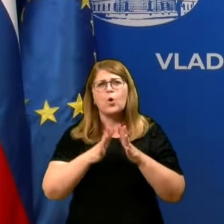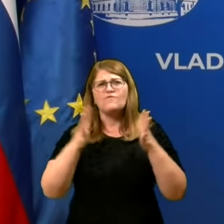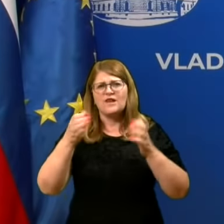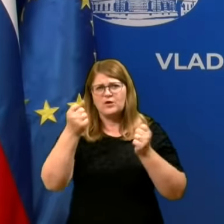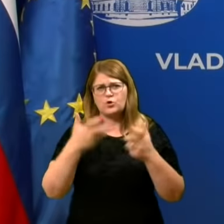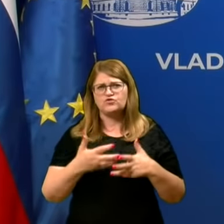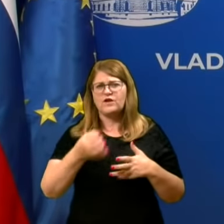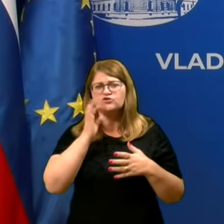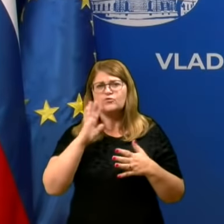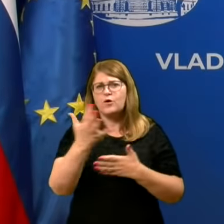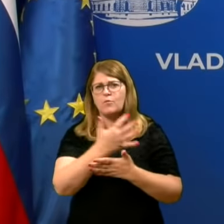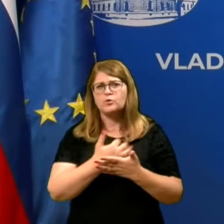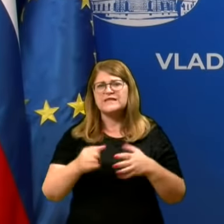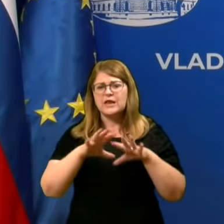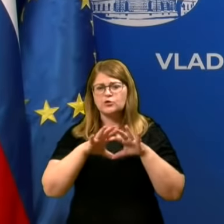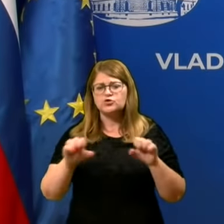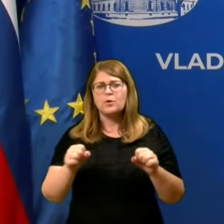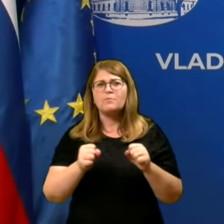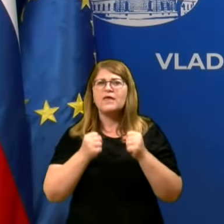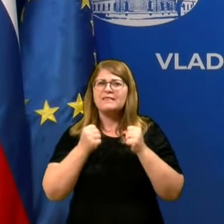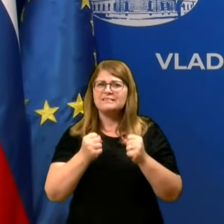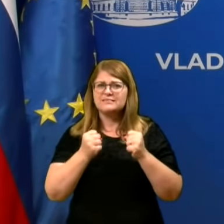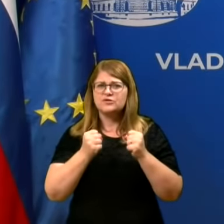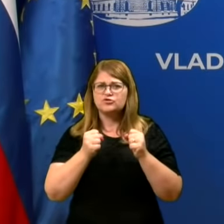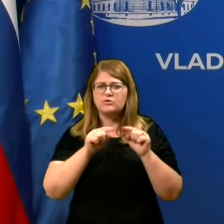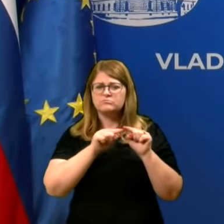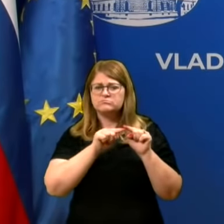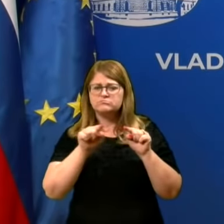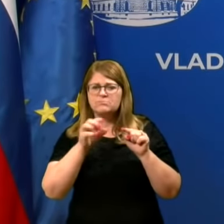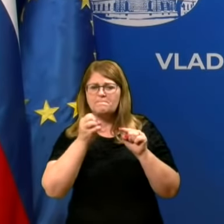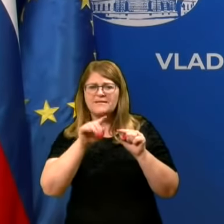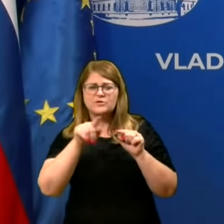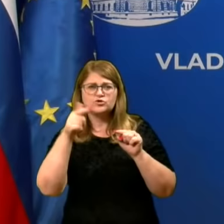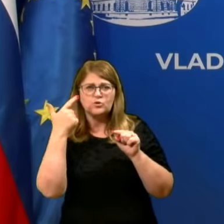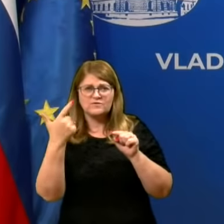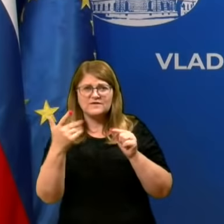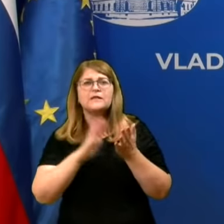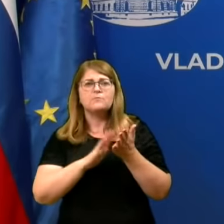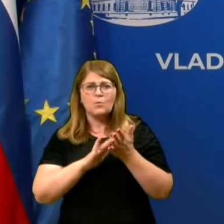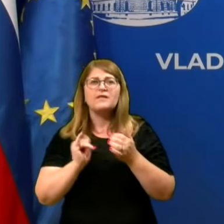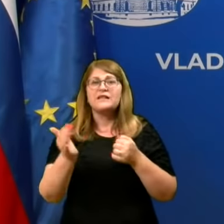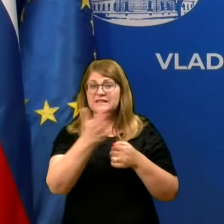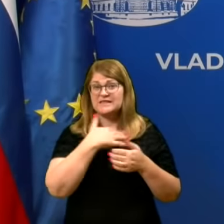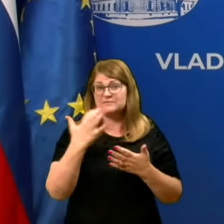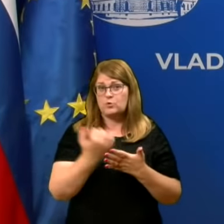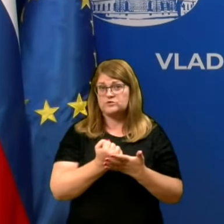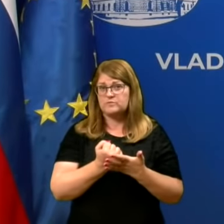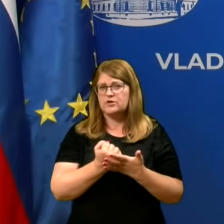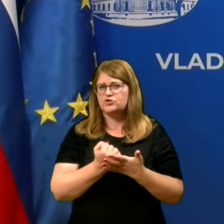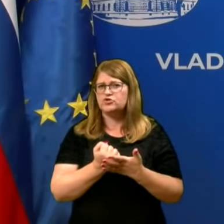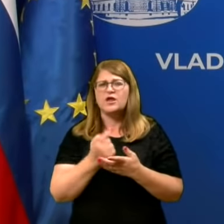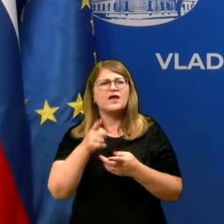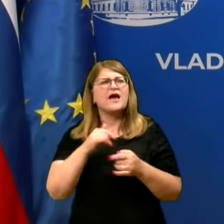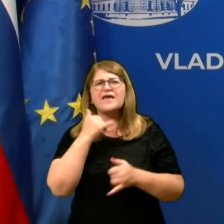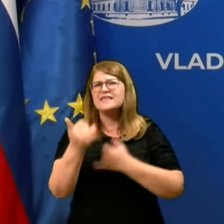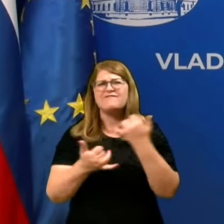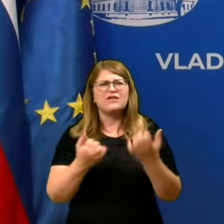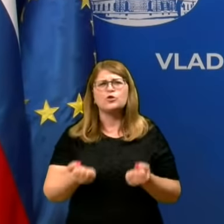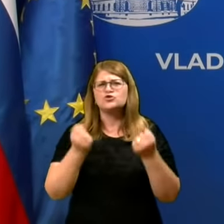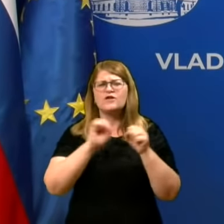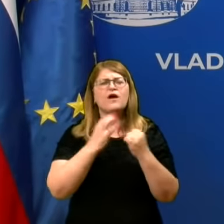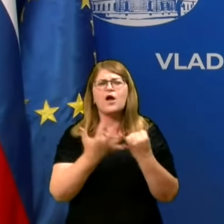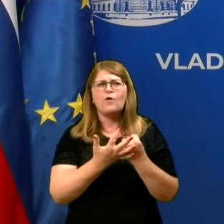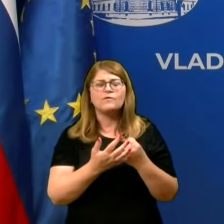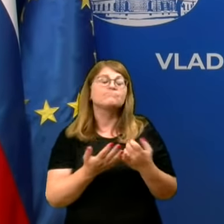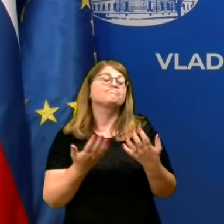z ukrepi jih držati stabilne na te številki 15-20, pomeni, da smo uspešni. Kaj je vedno težava COVID-a? Težava